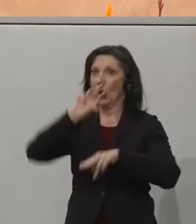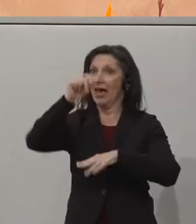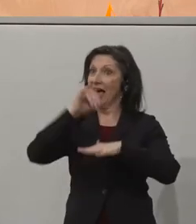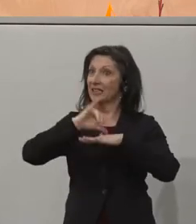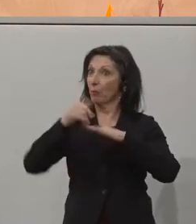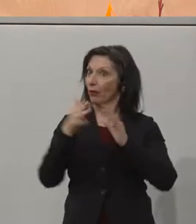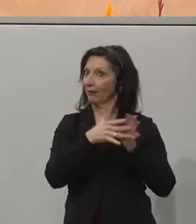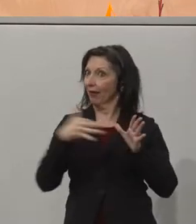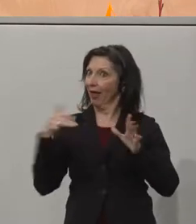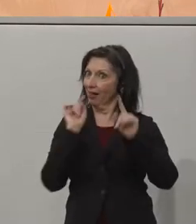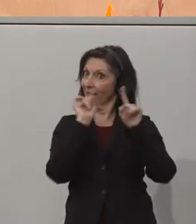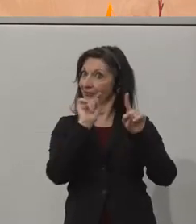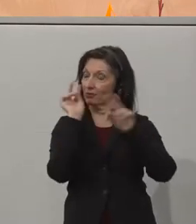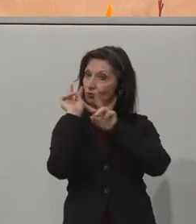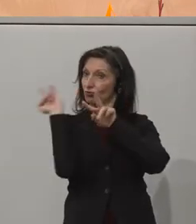Irland anschauen.